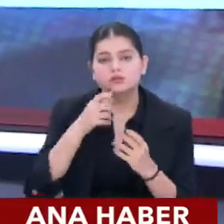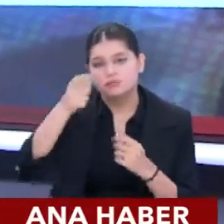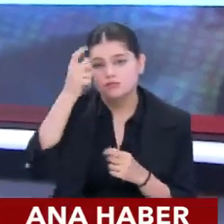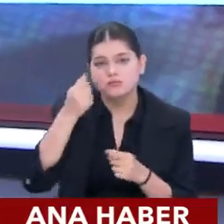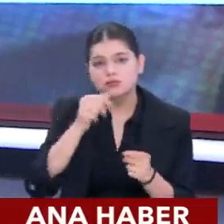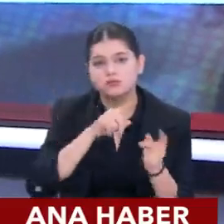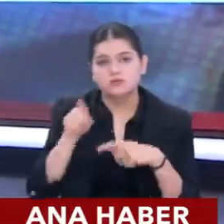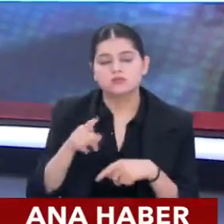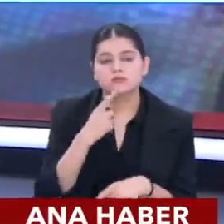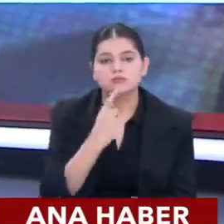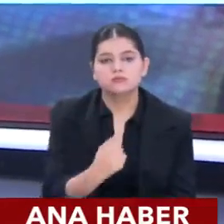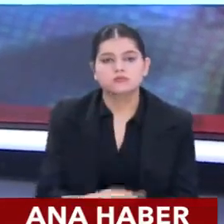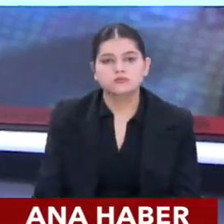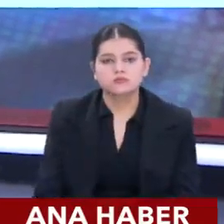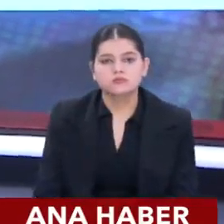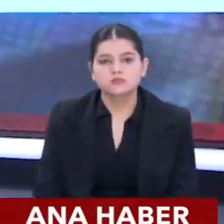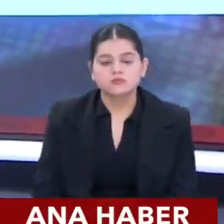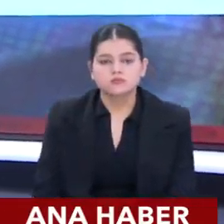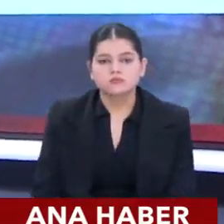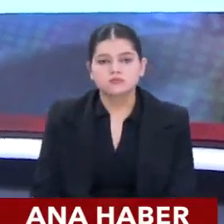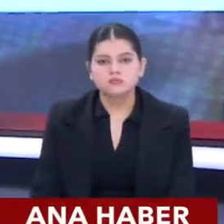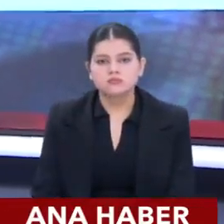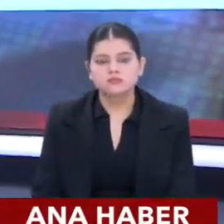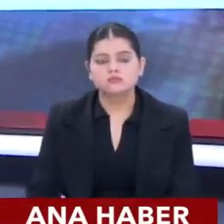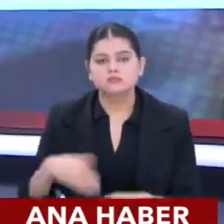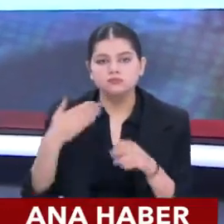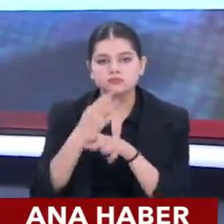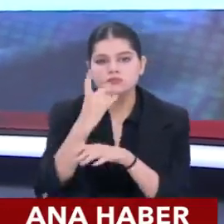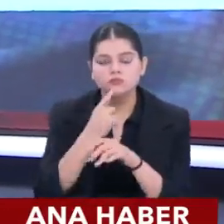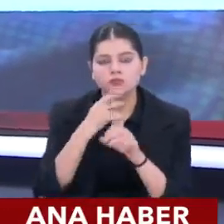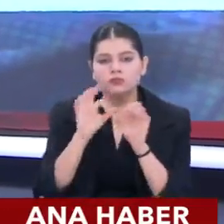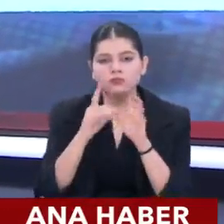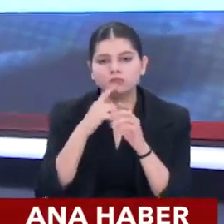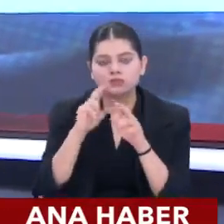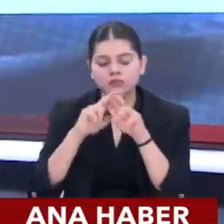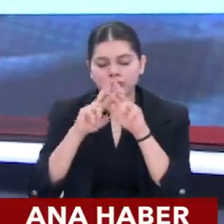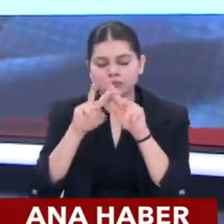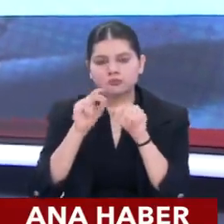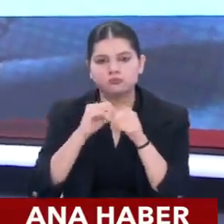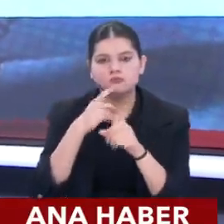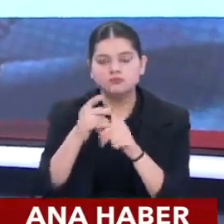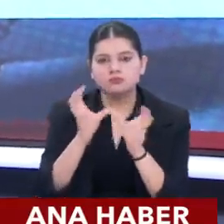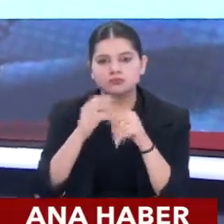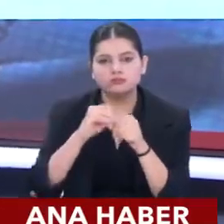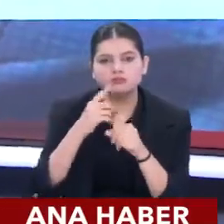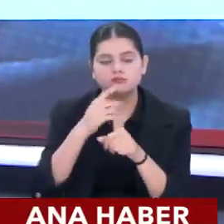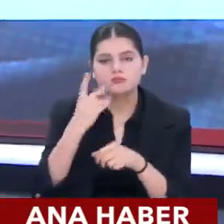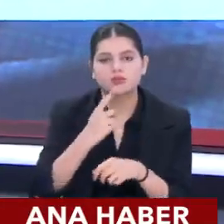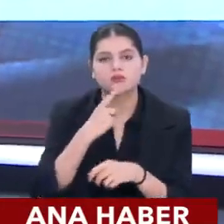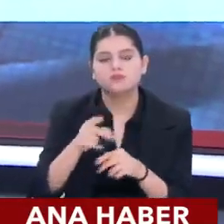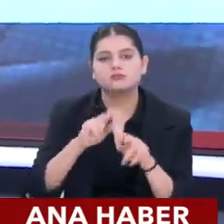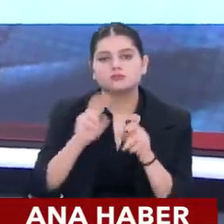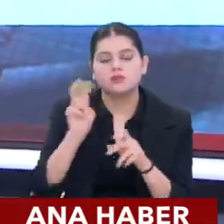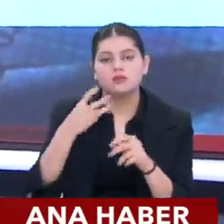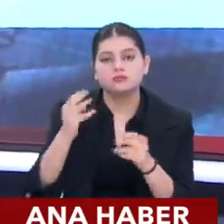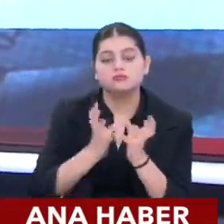Türk lirasına yönelik bir teşvik içeriyor açıkçası. İdeal olan da elbette o. Zaten KKM denilen, o kısaltmayla ifade edilen